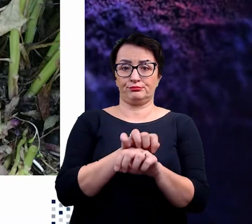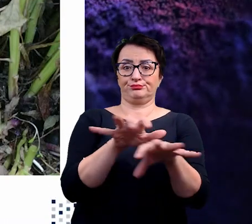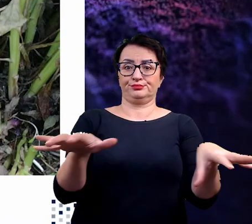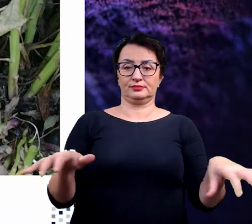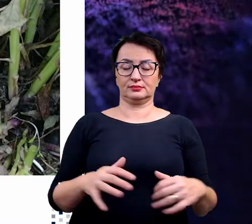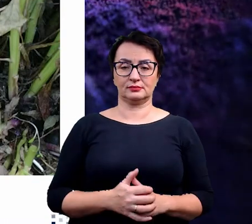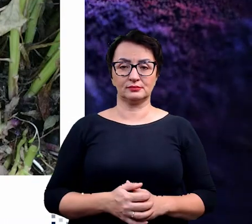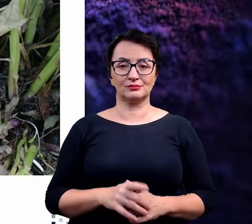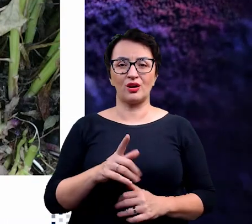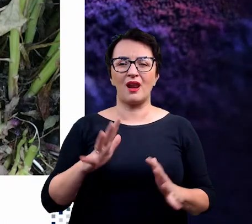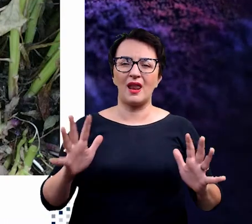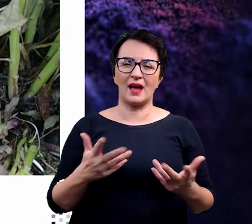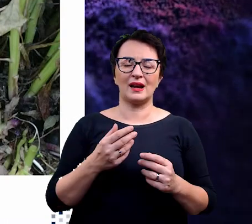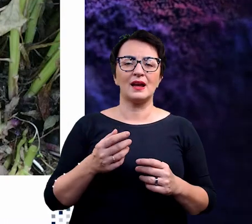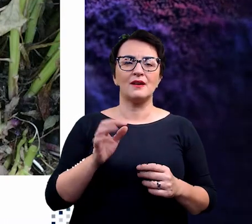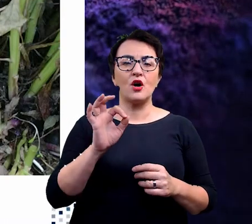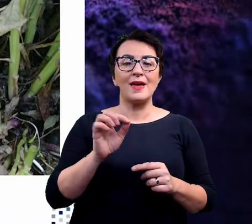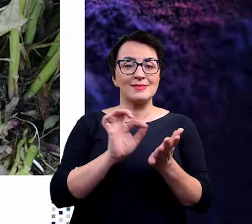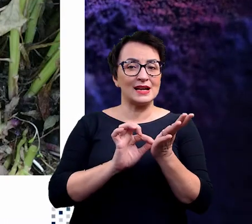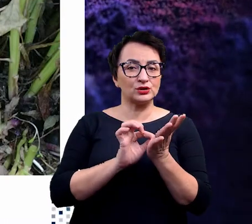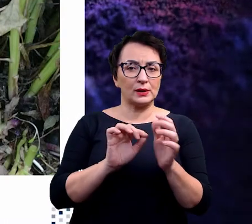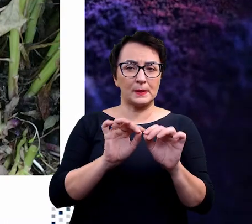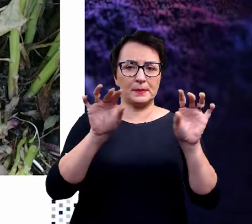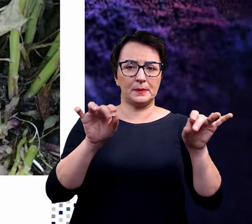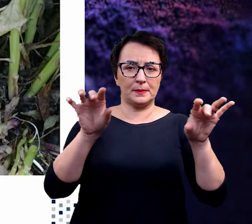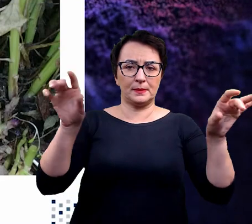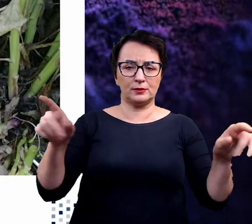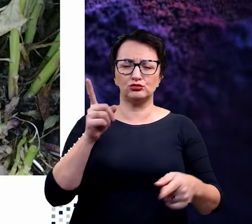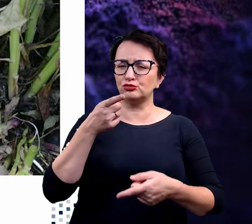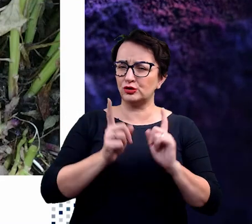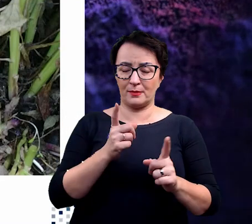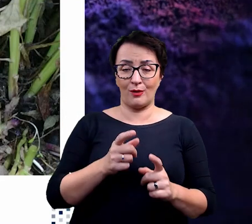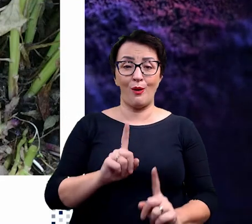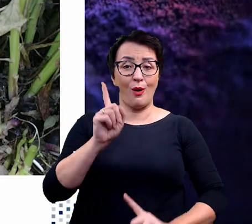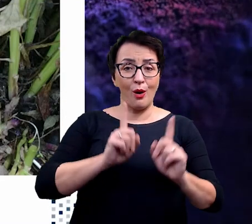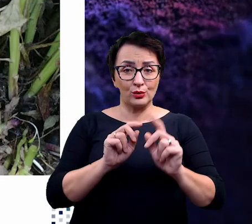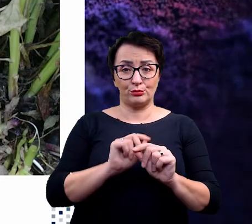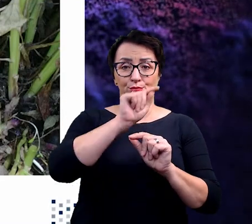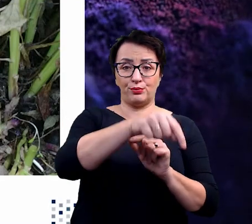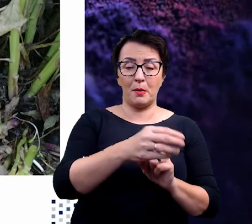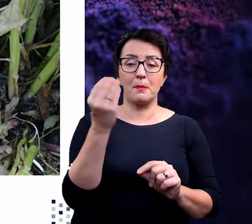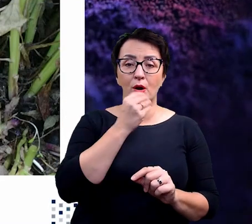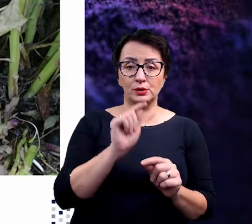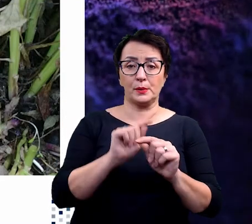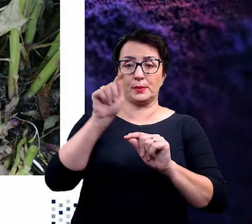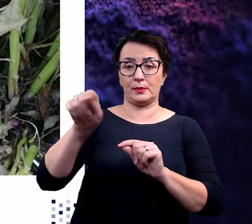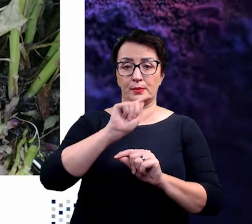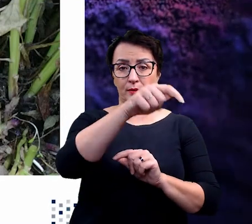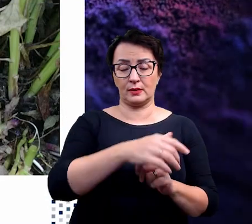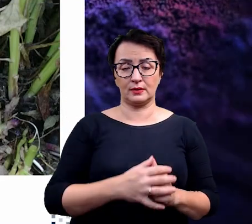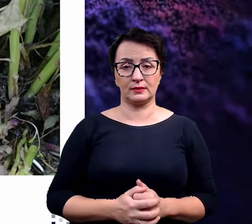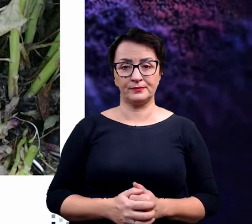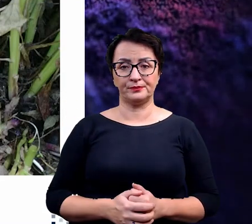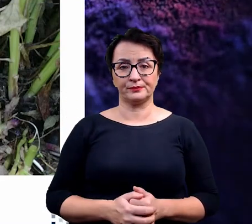Lekkie i łatwo rozprzestrzeniające się nasiona spowodowały to, że gatunek ten bardzo szybko z ogrodów przedostał się na wybrze morskie i tutaj właśnie